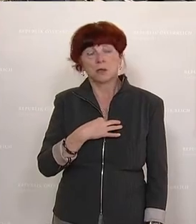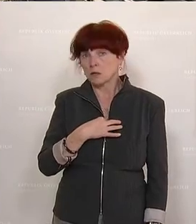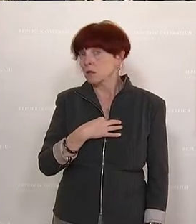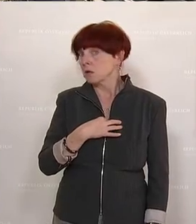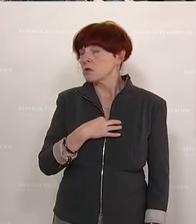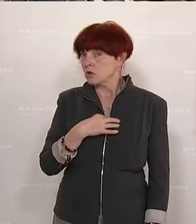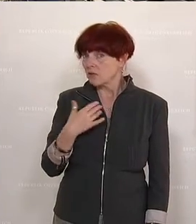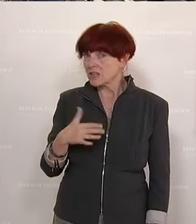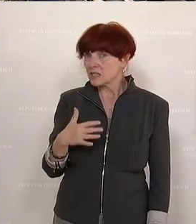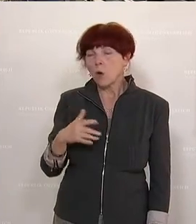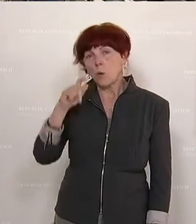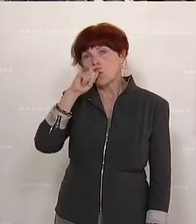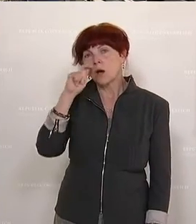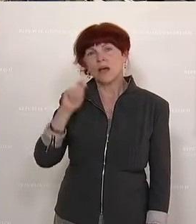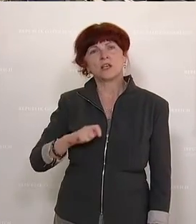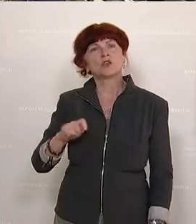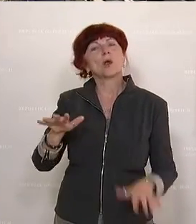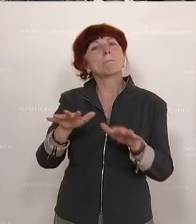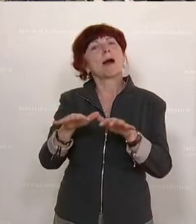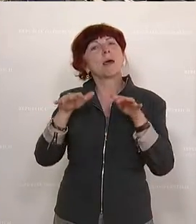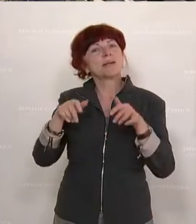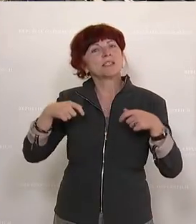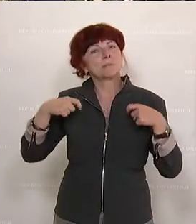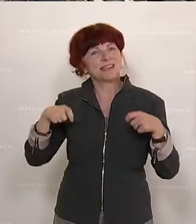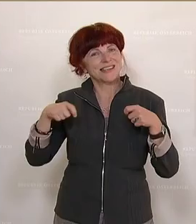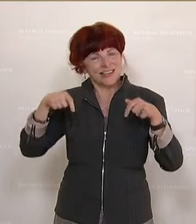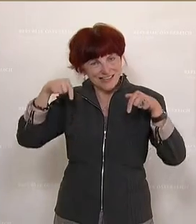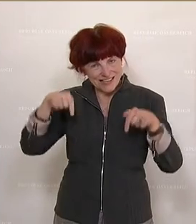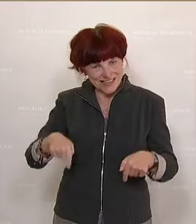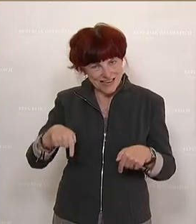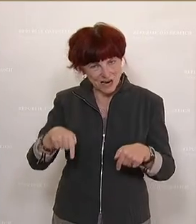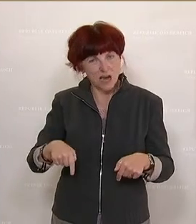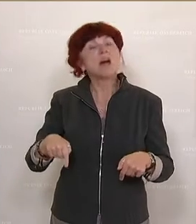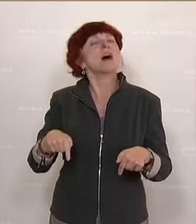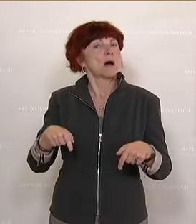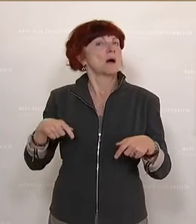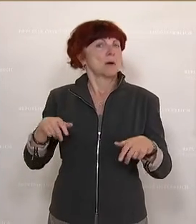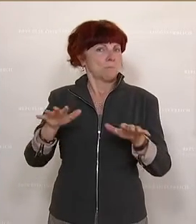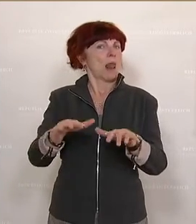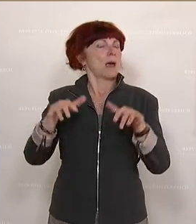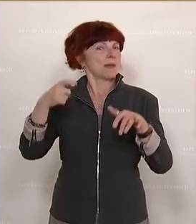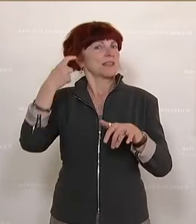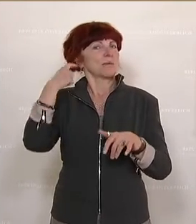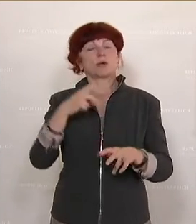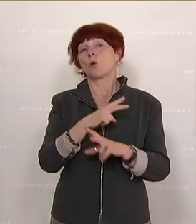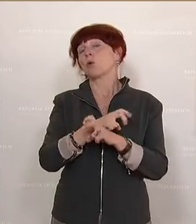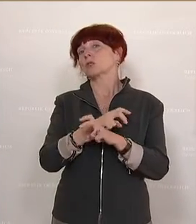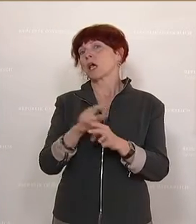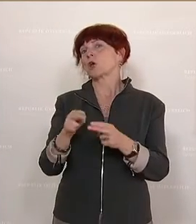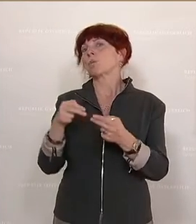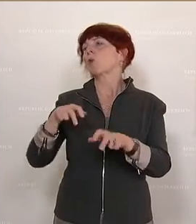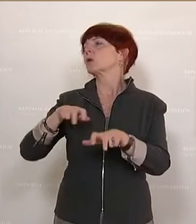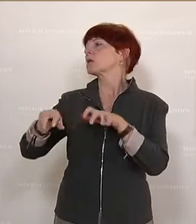dass der ukrainische Parlamentspräsident gestern hier im Parlament gemeint hat, also Österreich, die Bundesregierung sehr